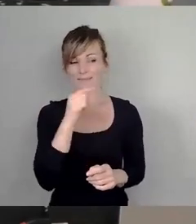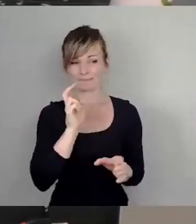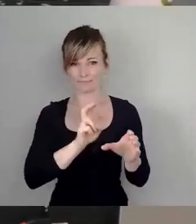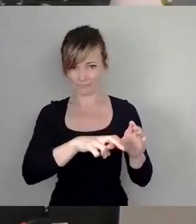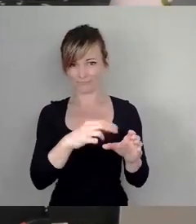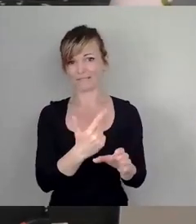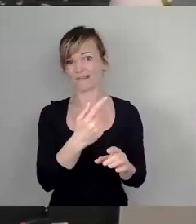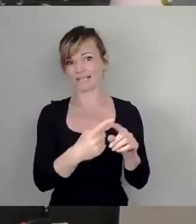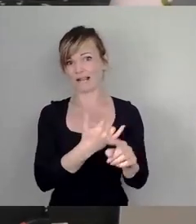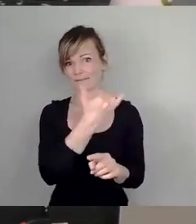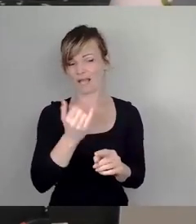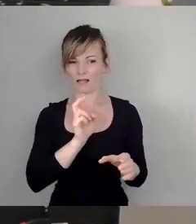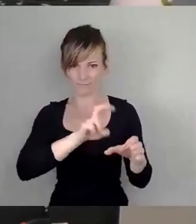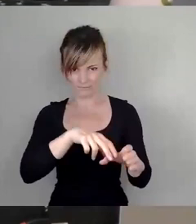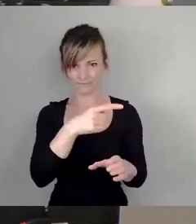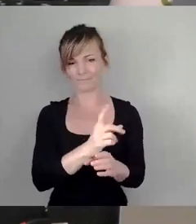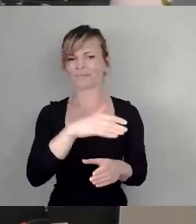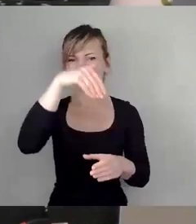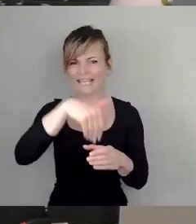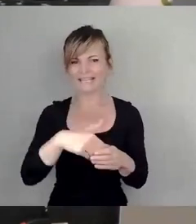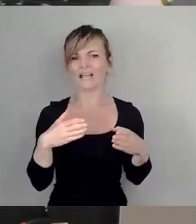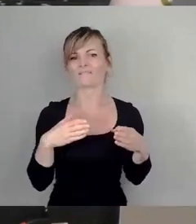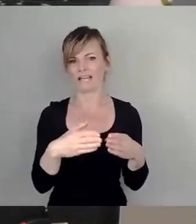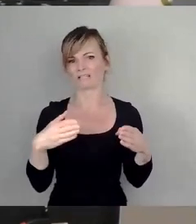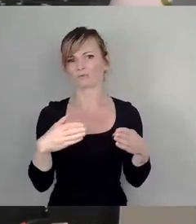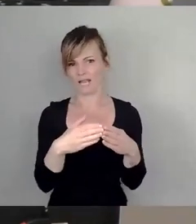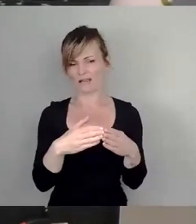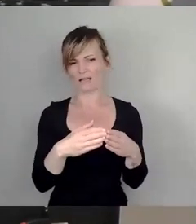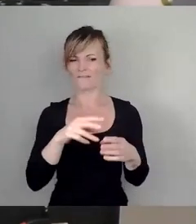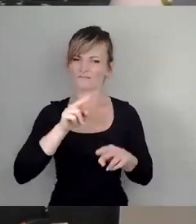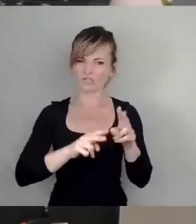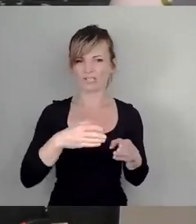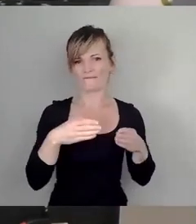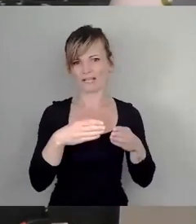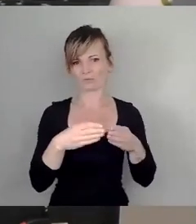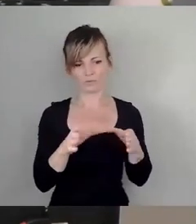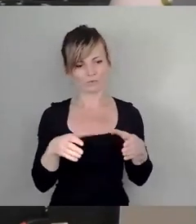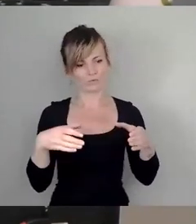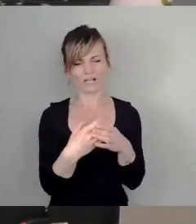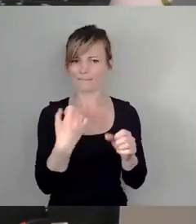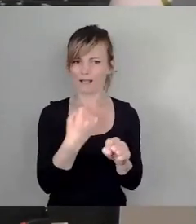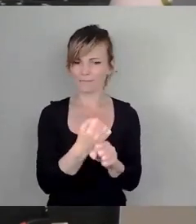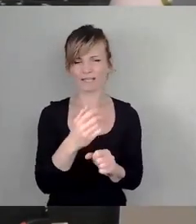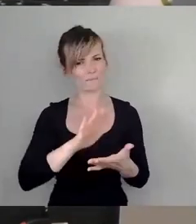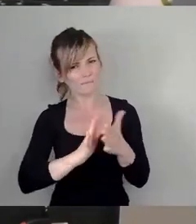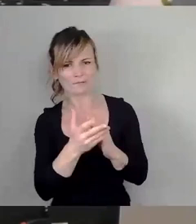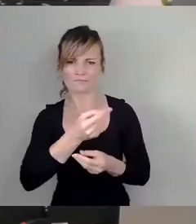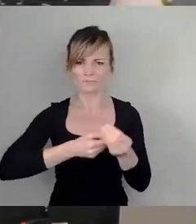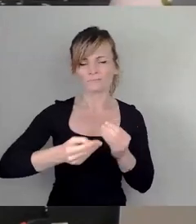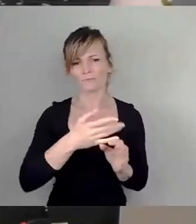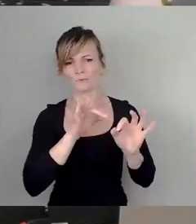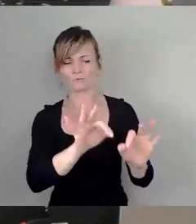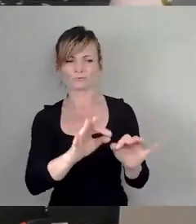eine ganz wunderbare interfraktionelle und pragmatische Zusammenarbeit erleben dürfen. Und dafür möchte ich ganz vielen Dank vor allen Dingen allen